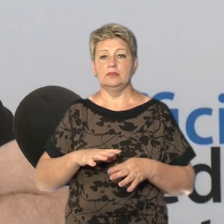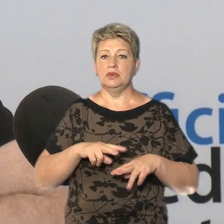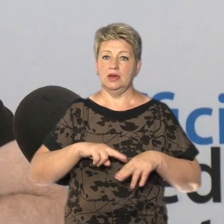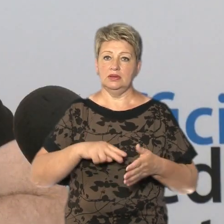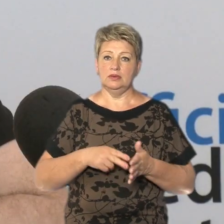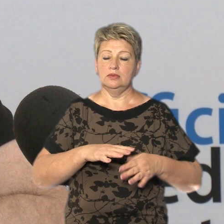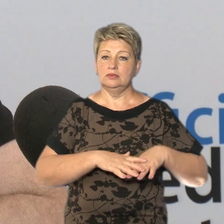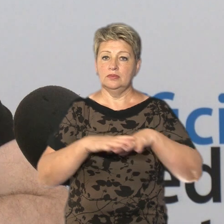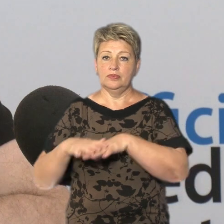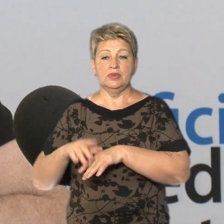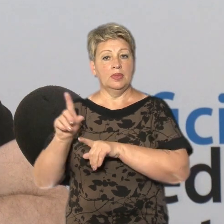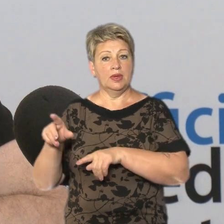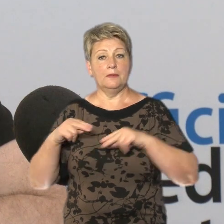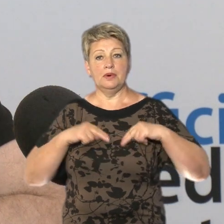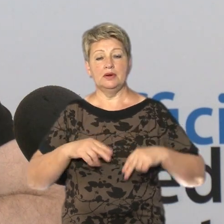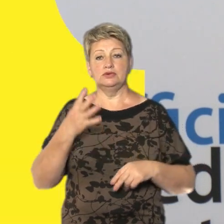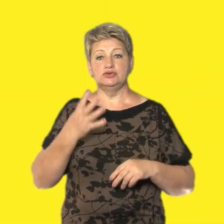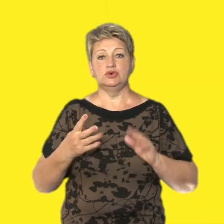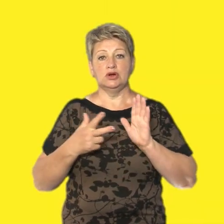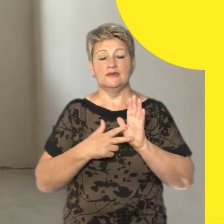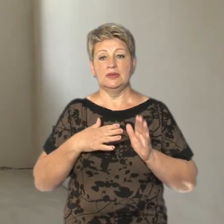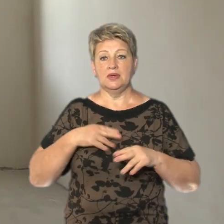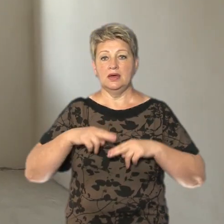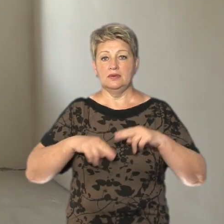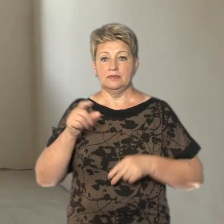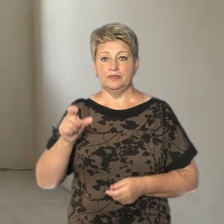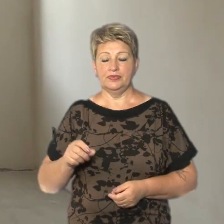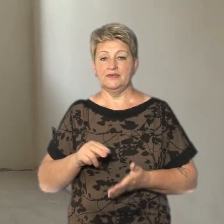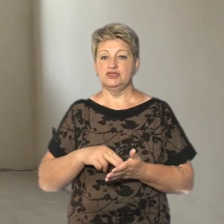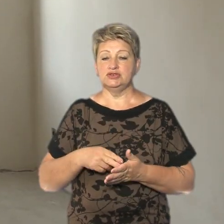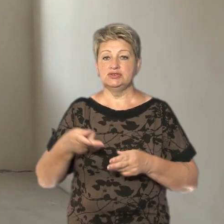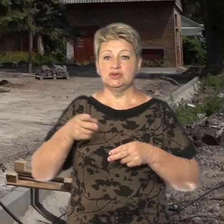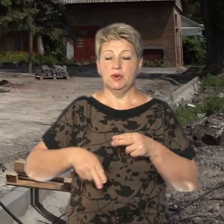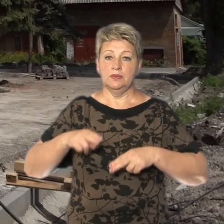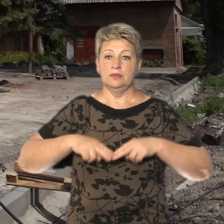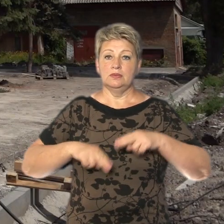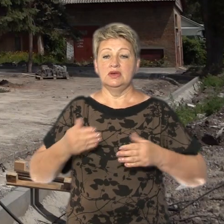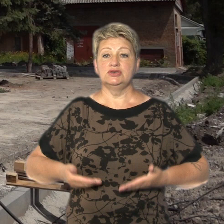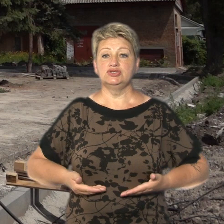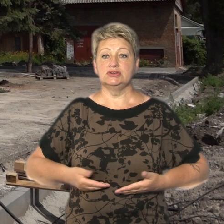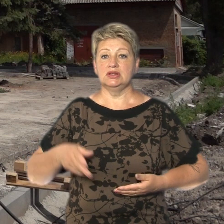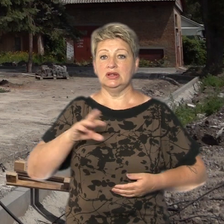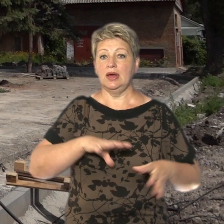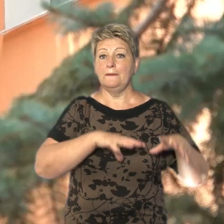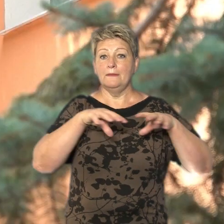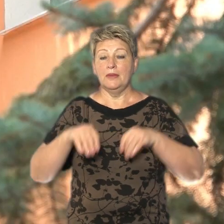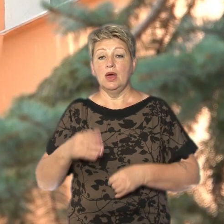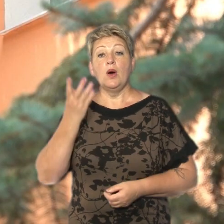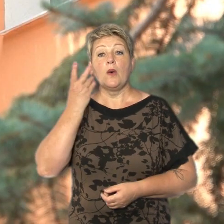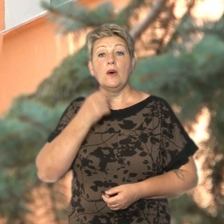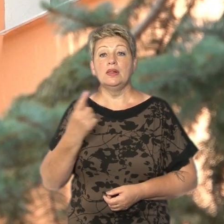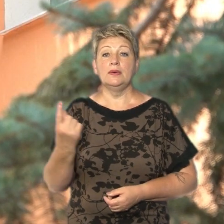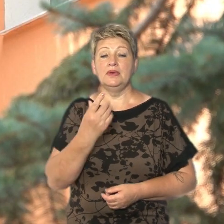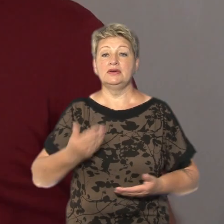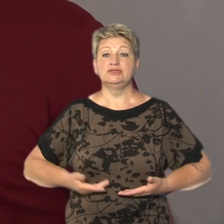сьогодні працює 48 наших будівельників. У Черкасах завершують будівництво житла для переселенців, коли перші мешканці зможуть